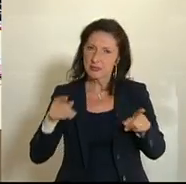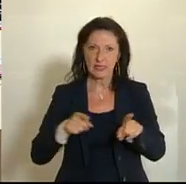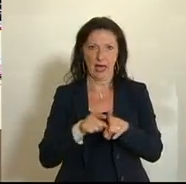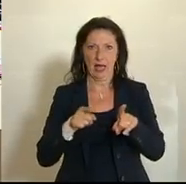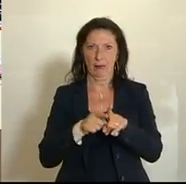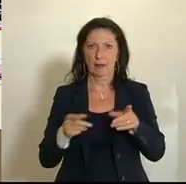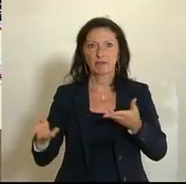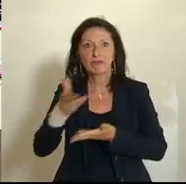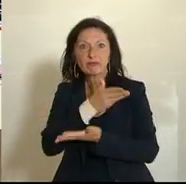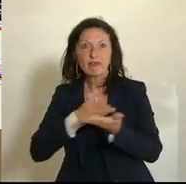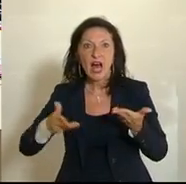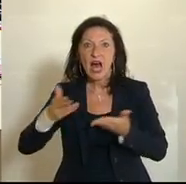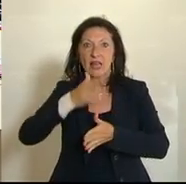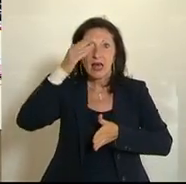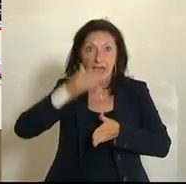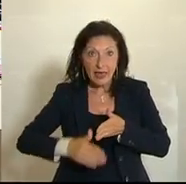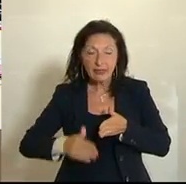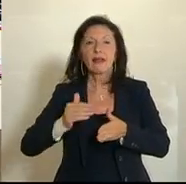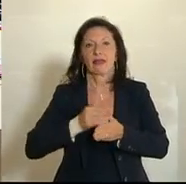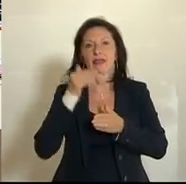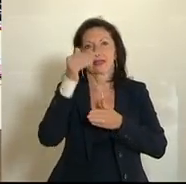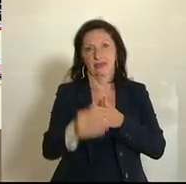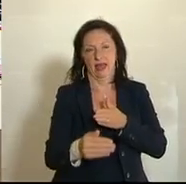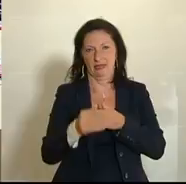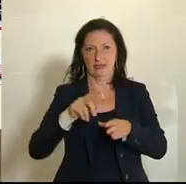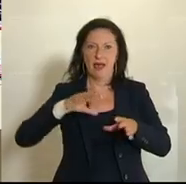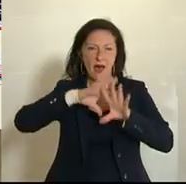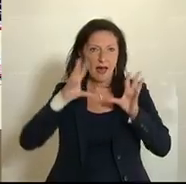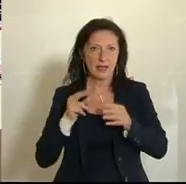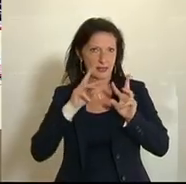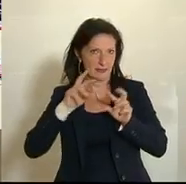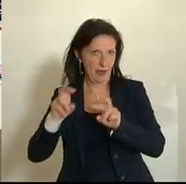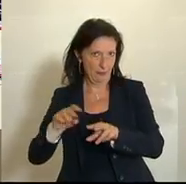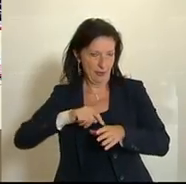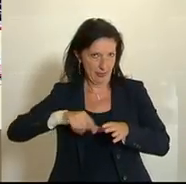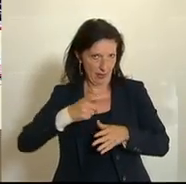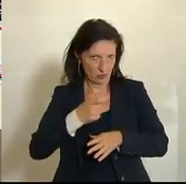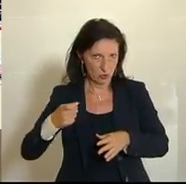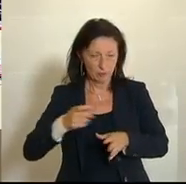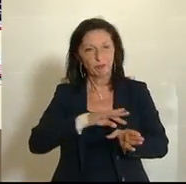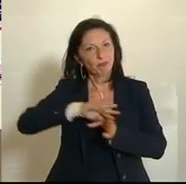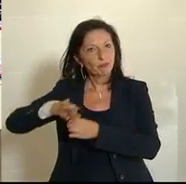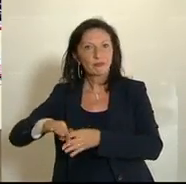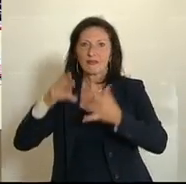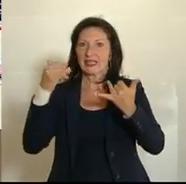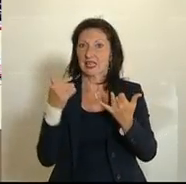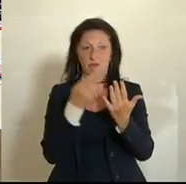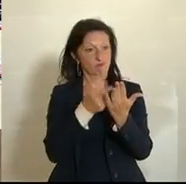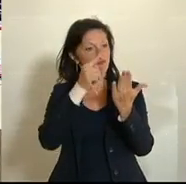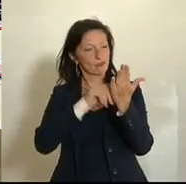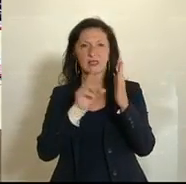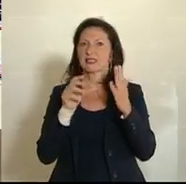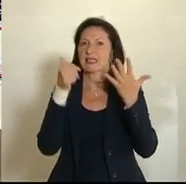Als nächstes kommt der Tagesordnungspunkt 6 mit dem Familienlastenausgleichsgesetz, dem Kommunalsteuergesetz